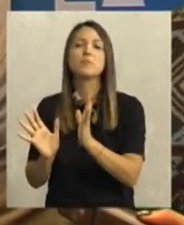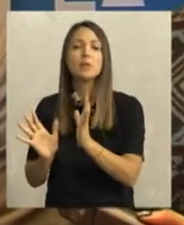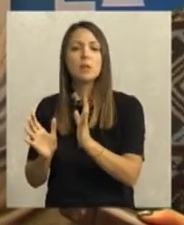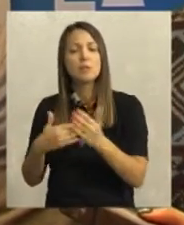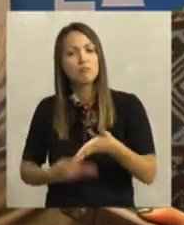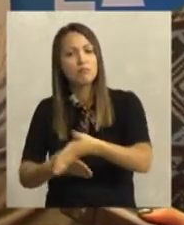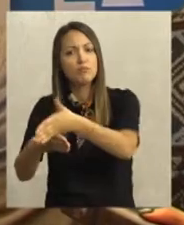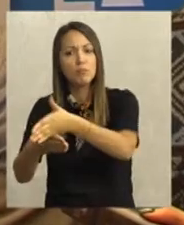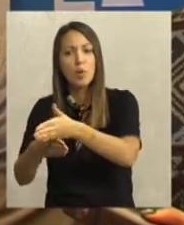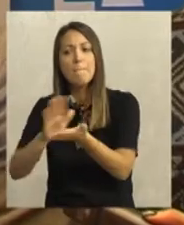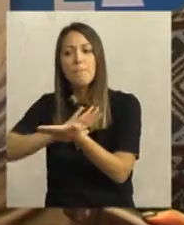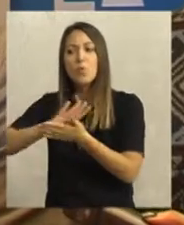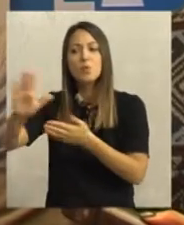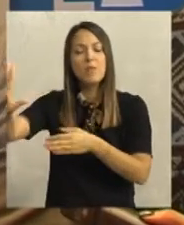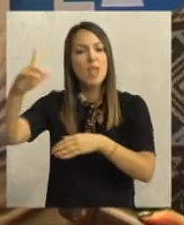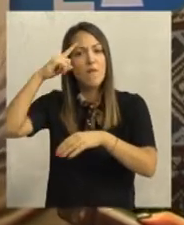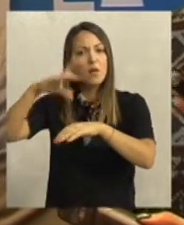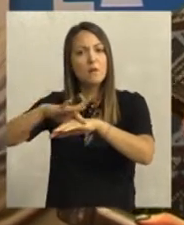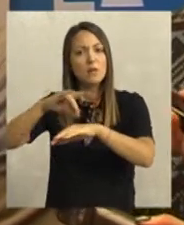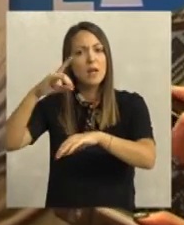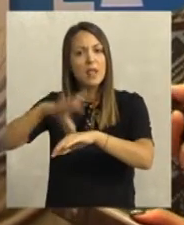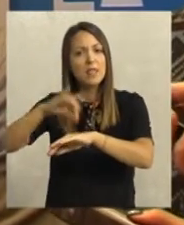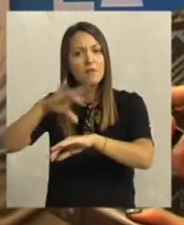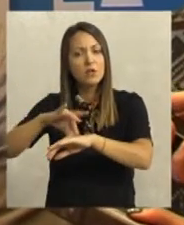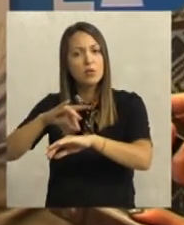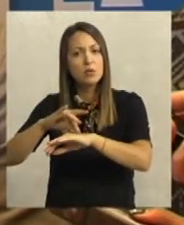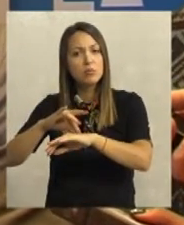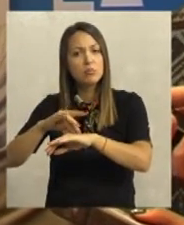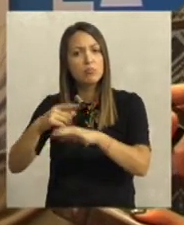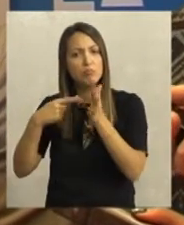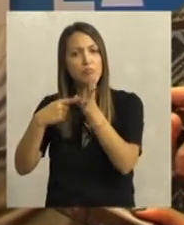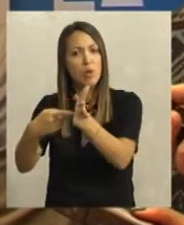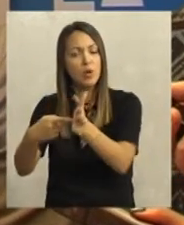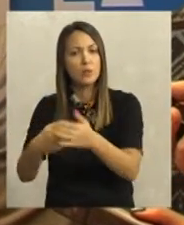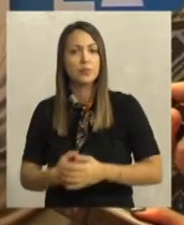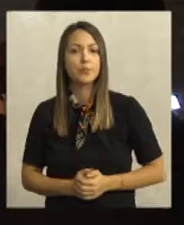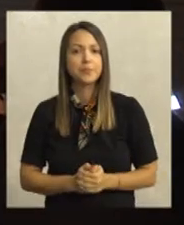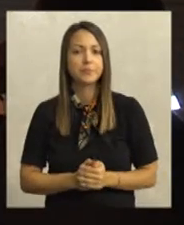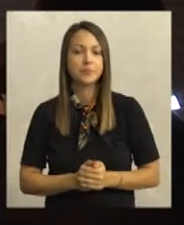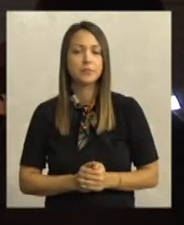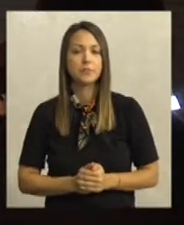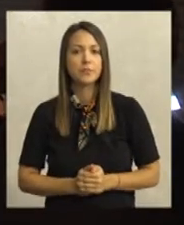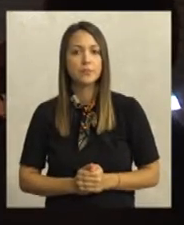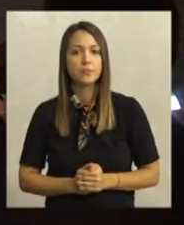leđa, da smo im logistika i da pustimo njihovu ideju i kreativnost da izađe na video.